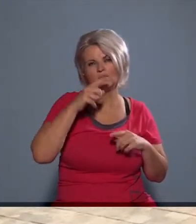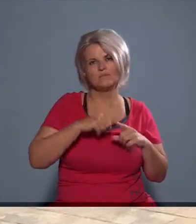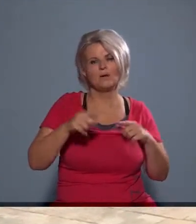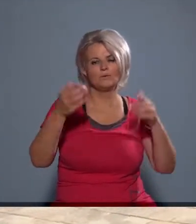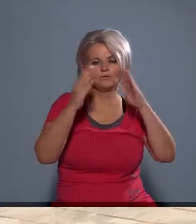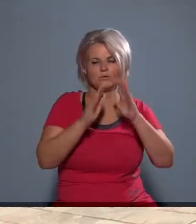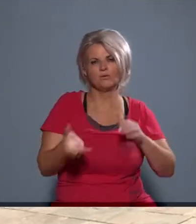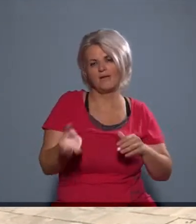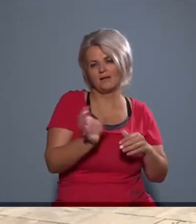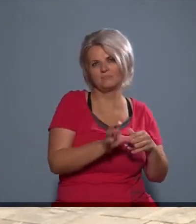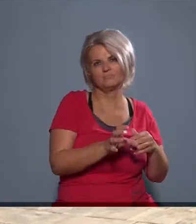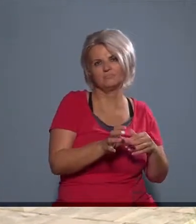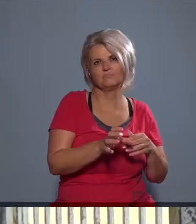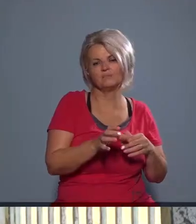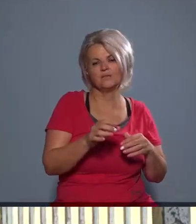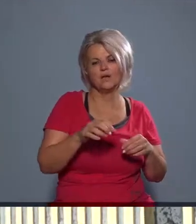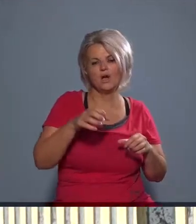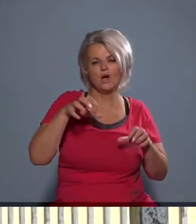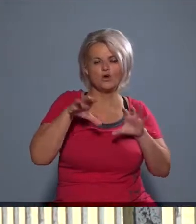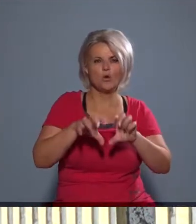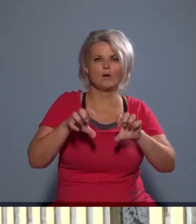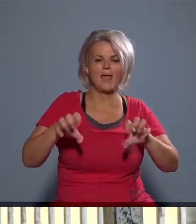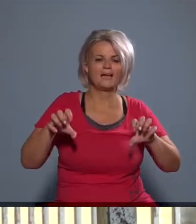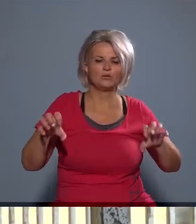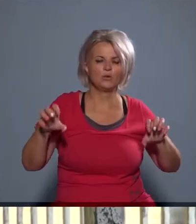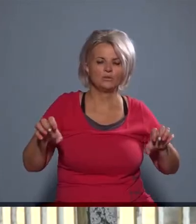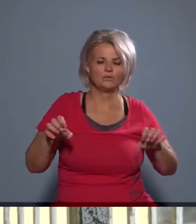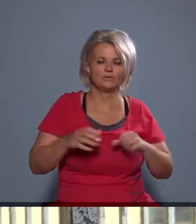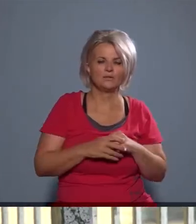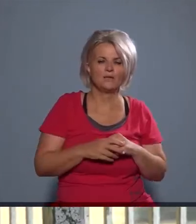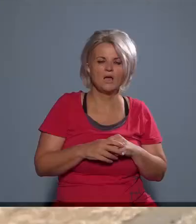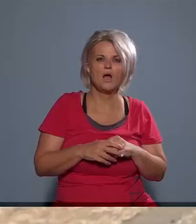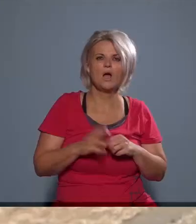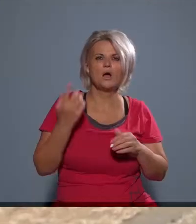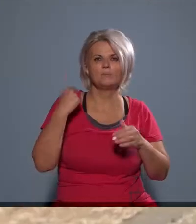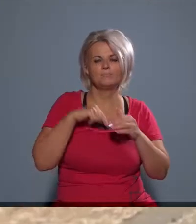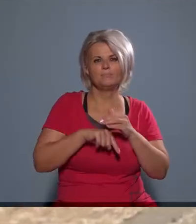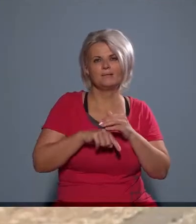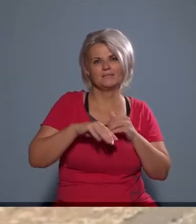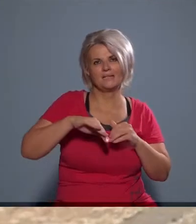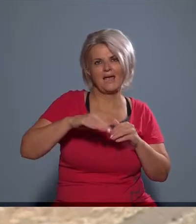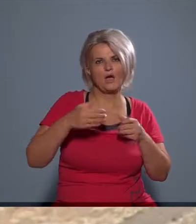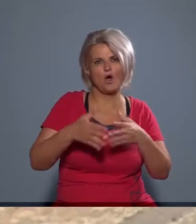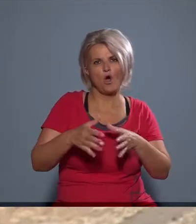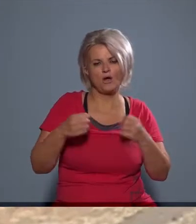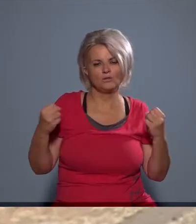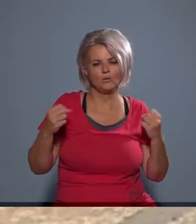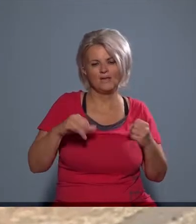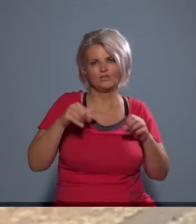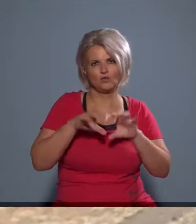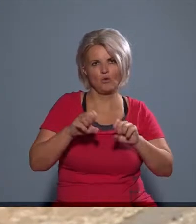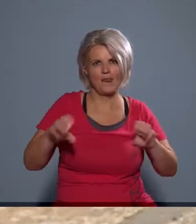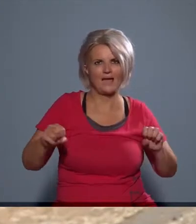elhelyezését sem véletlen szült el. Erről árulkodik a korláton gördülő csille, vagy a falba vájt pinceajtók látványa is.